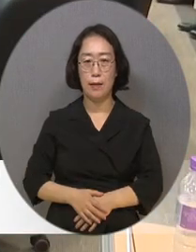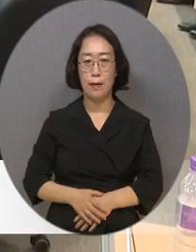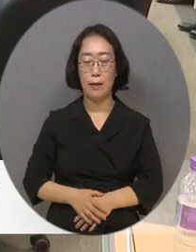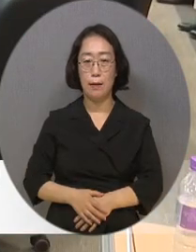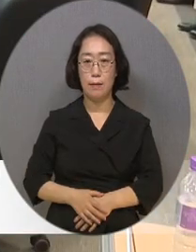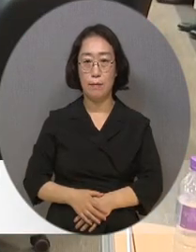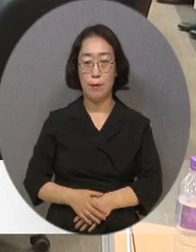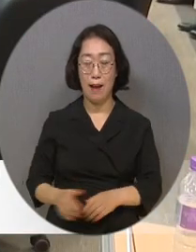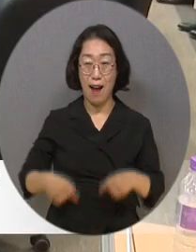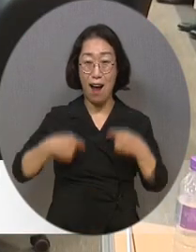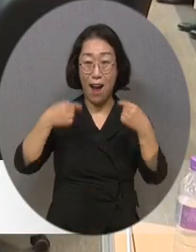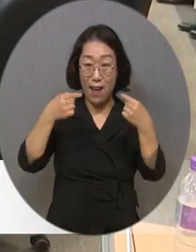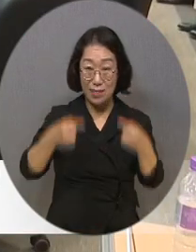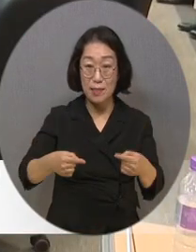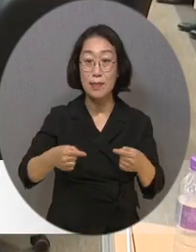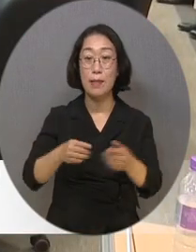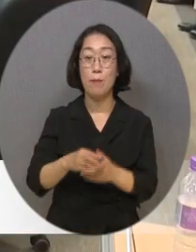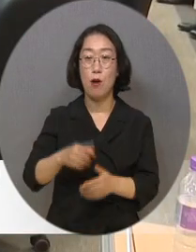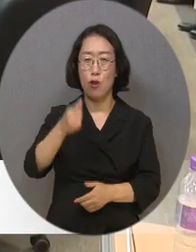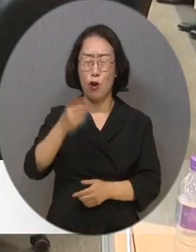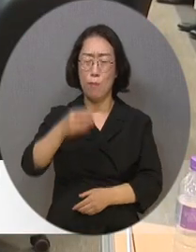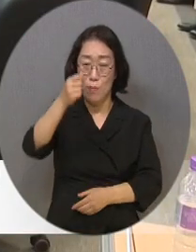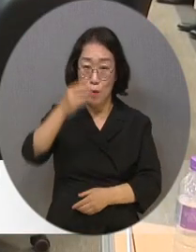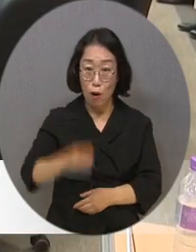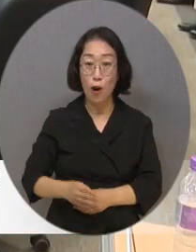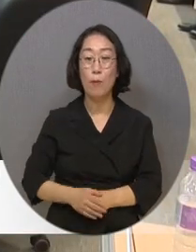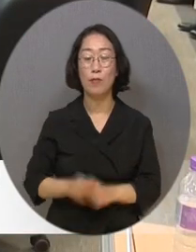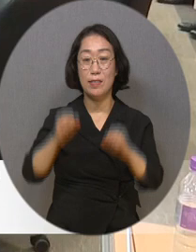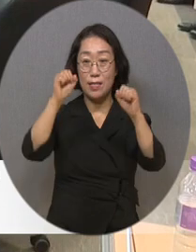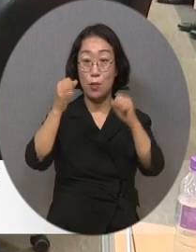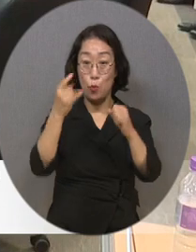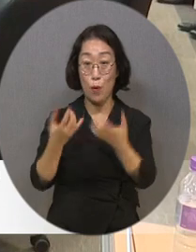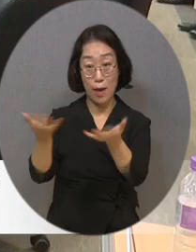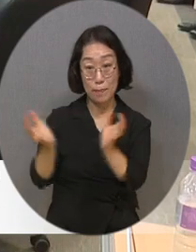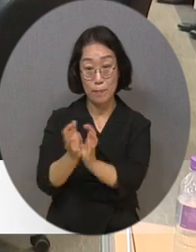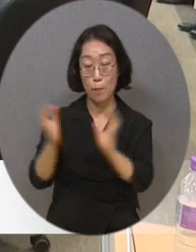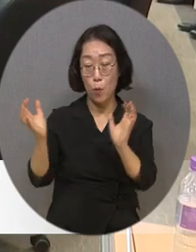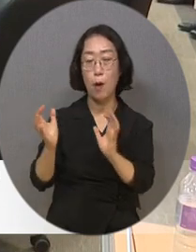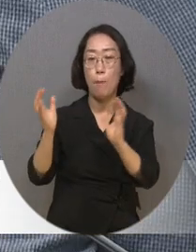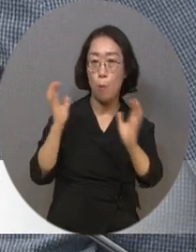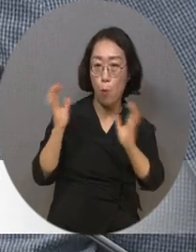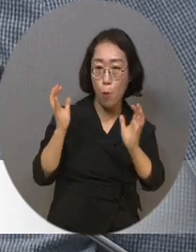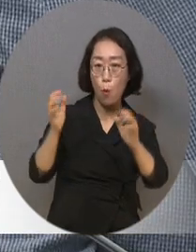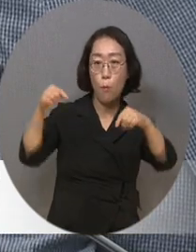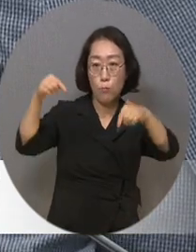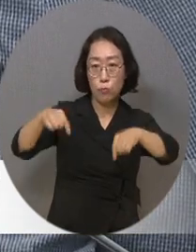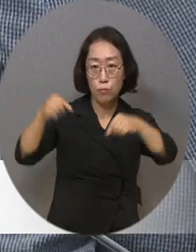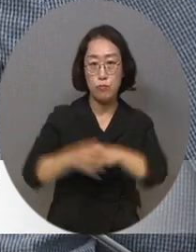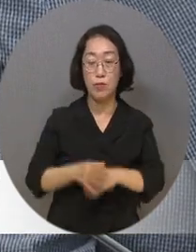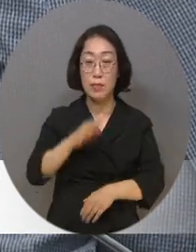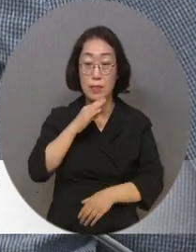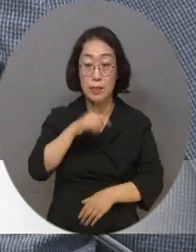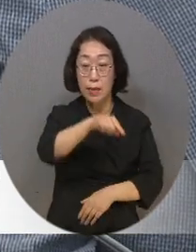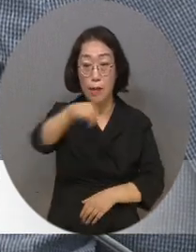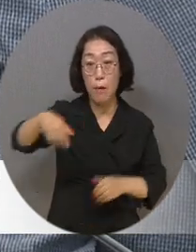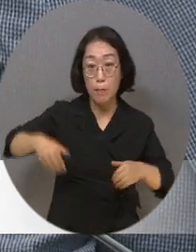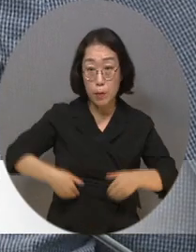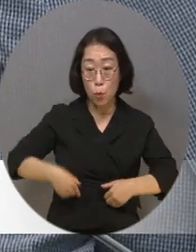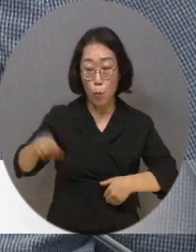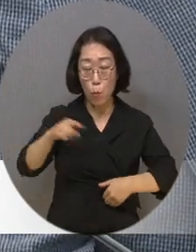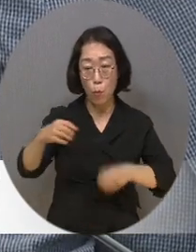전국체전 참가 경험이 풍부한 전남도 장애인체육회 관계자와의 간담회를 열고 현장의 생생한 목소리를